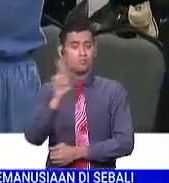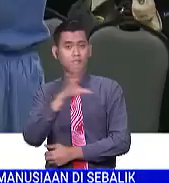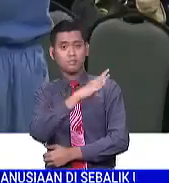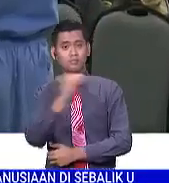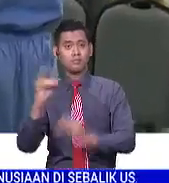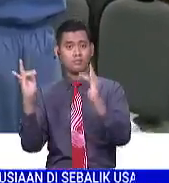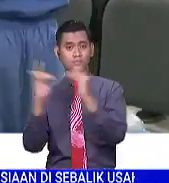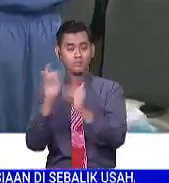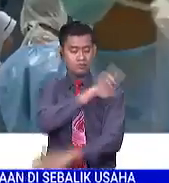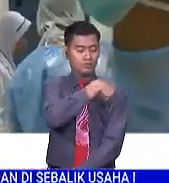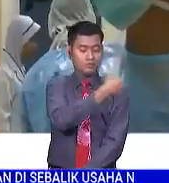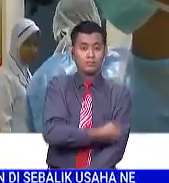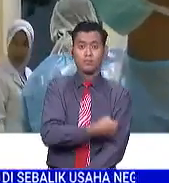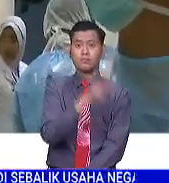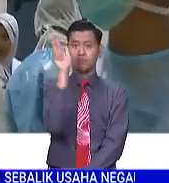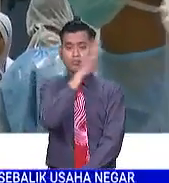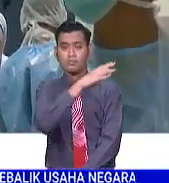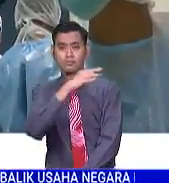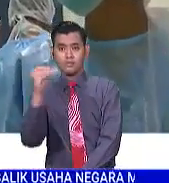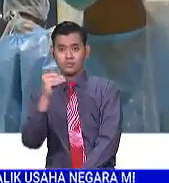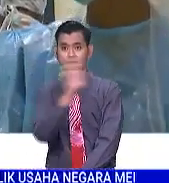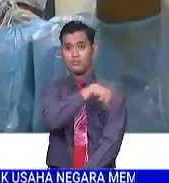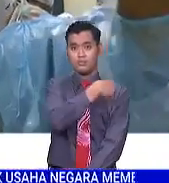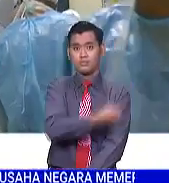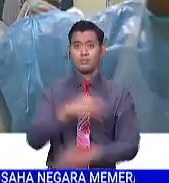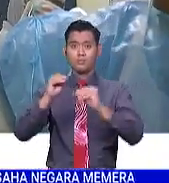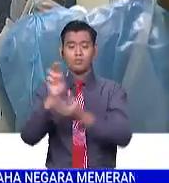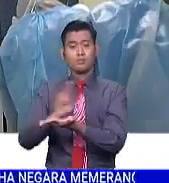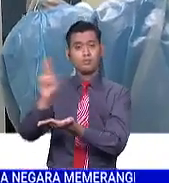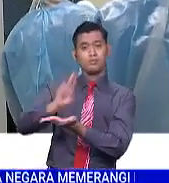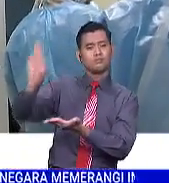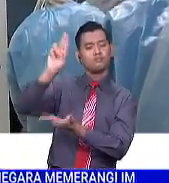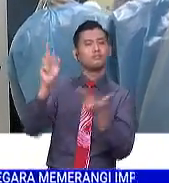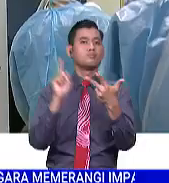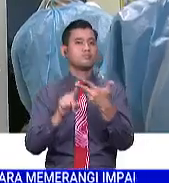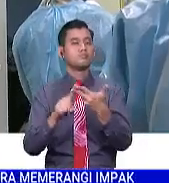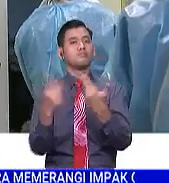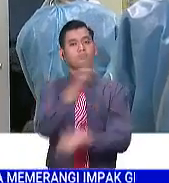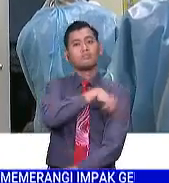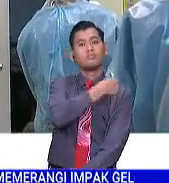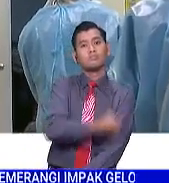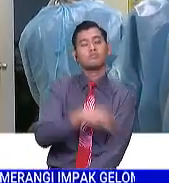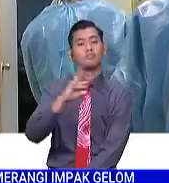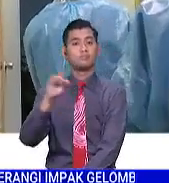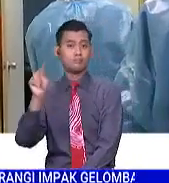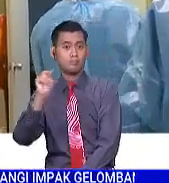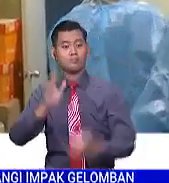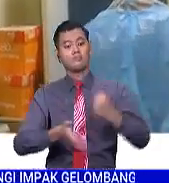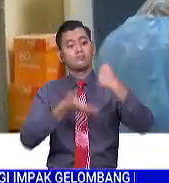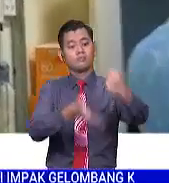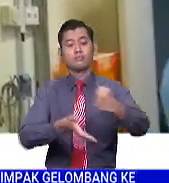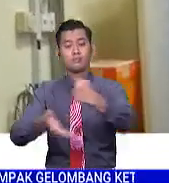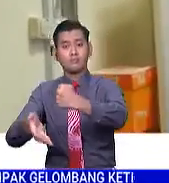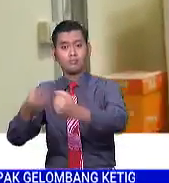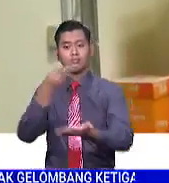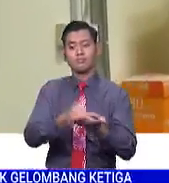hospital kerajaan dan pengajar universiti selain menyediakan hospital Medan Mindef. Peruntukan turut diagihkan bagi membeli